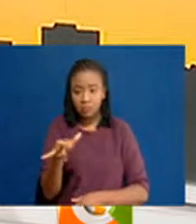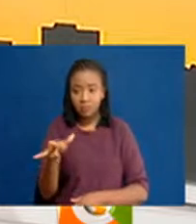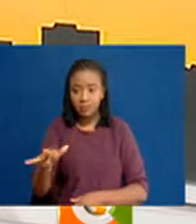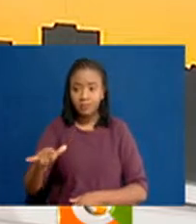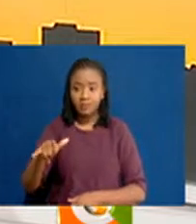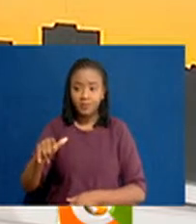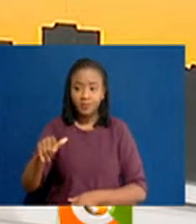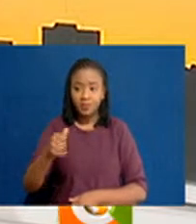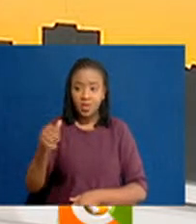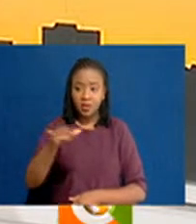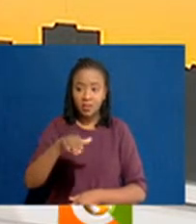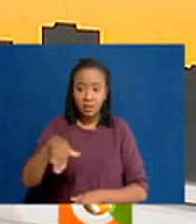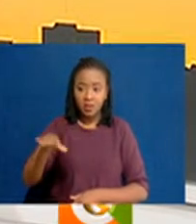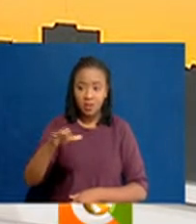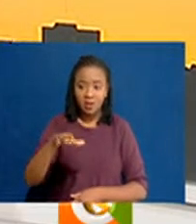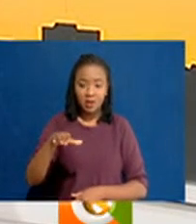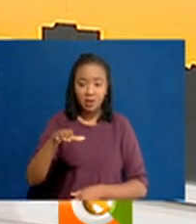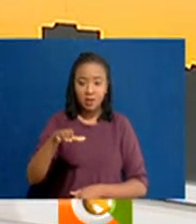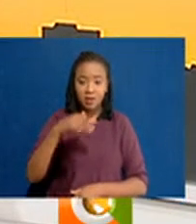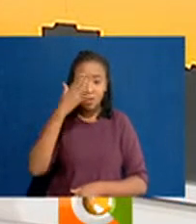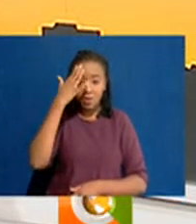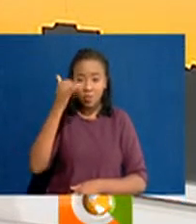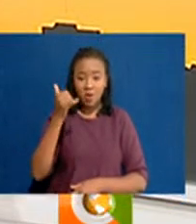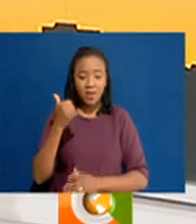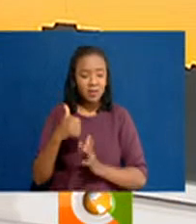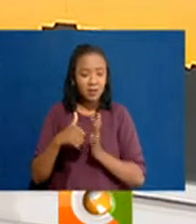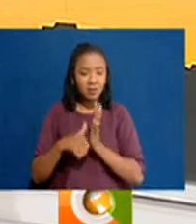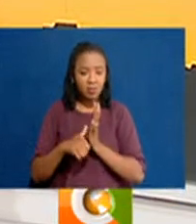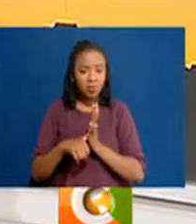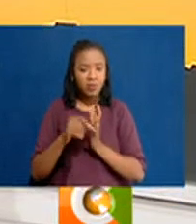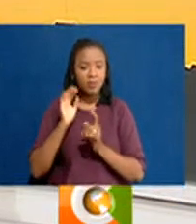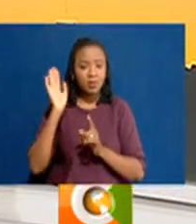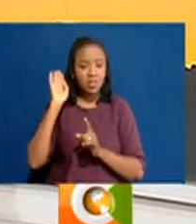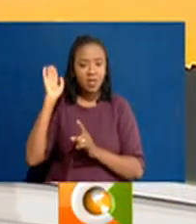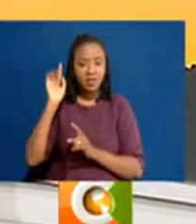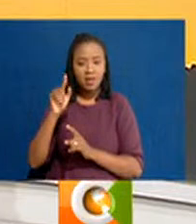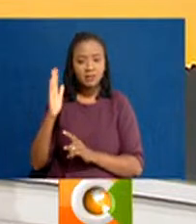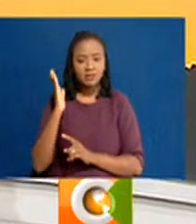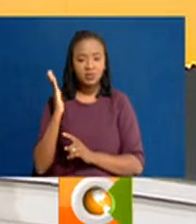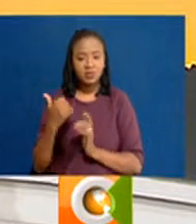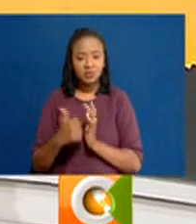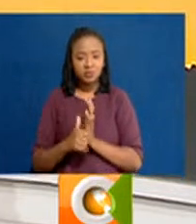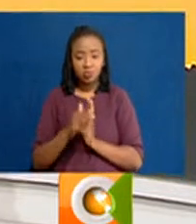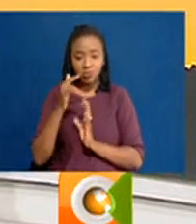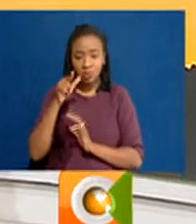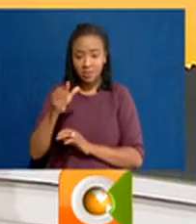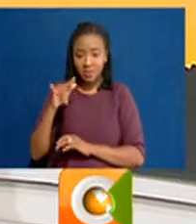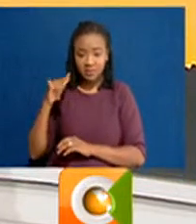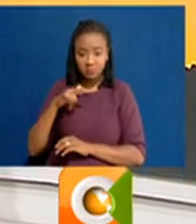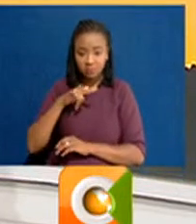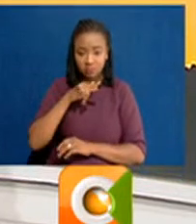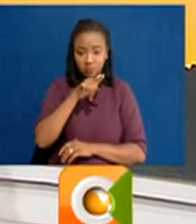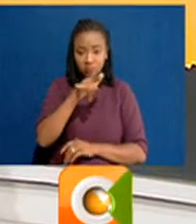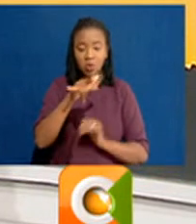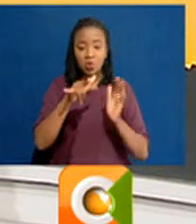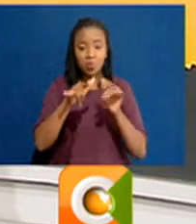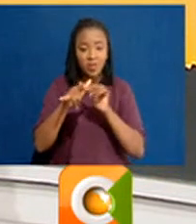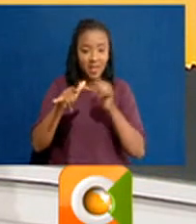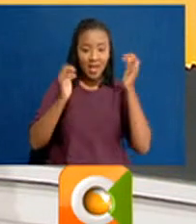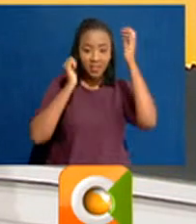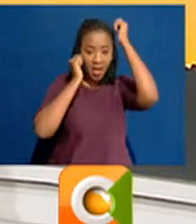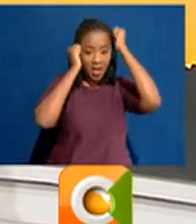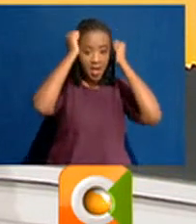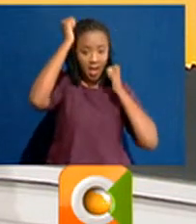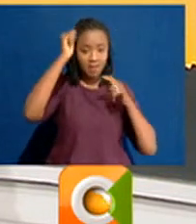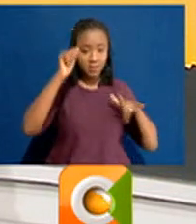huko huko ingereza kutoka ana na sababu ambazo zimetajwa kuwa za kiusalama ndege hiyo ikiweza kusindikizwa na ndege za kivita